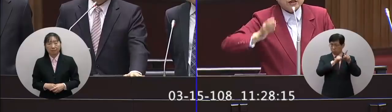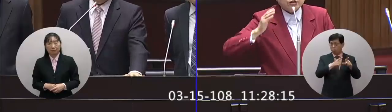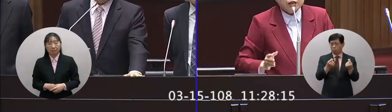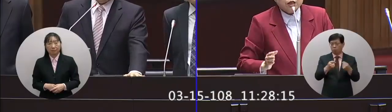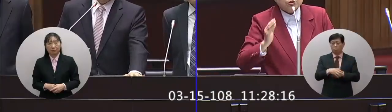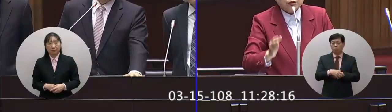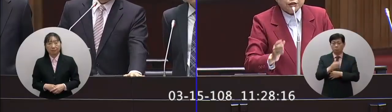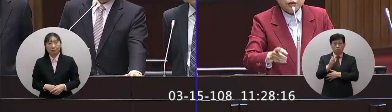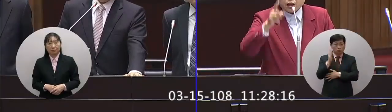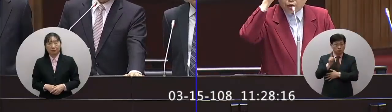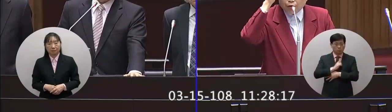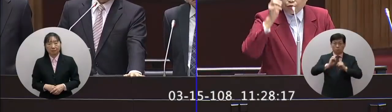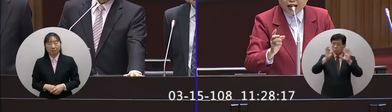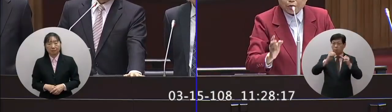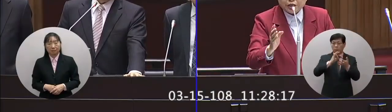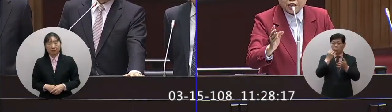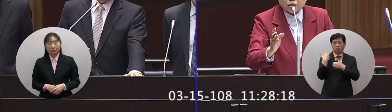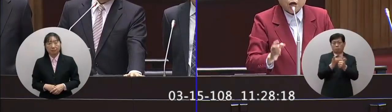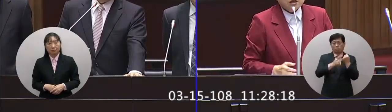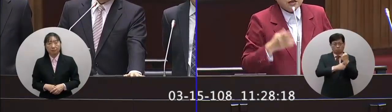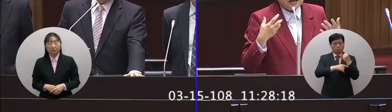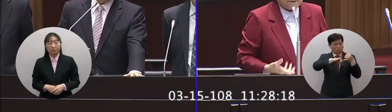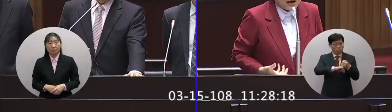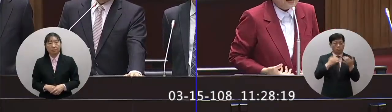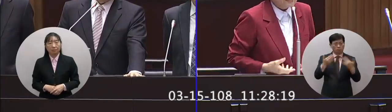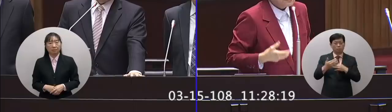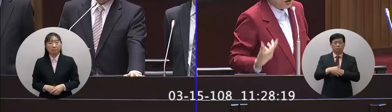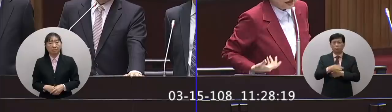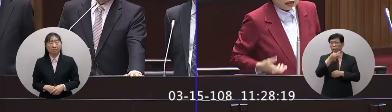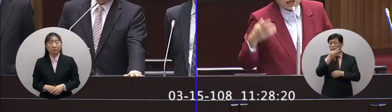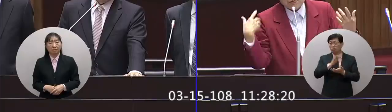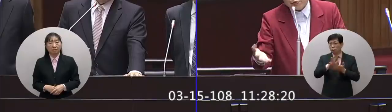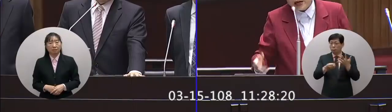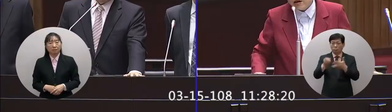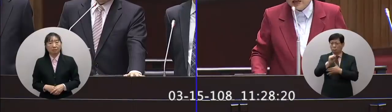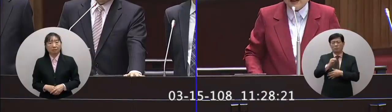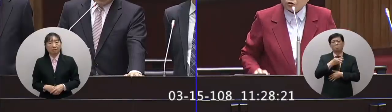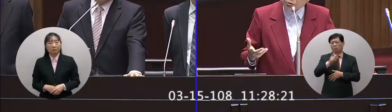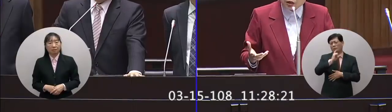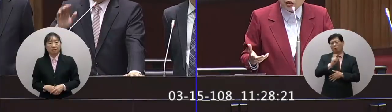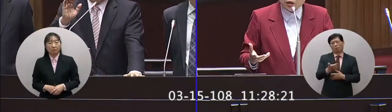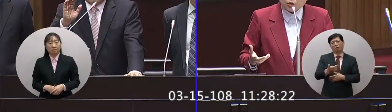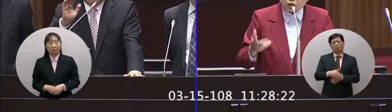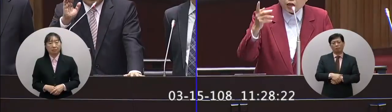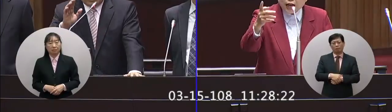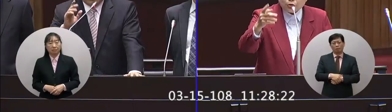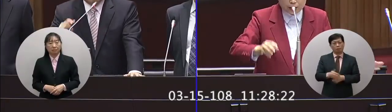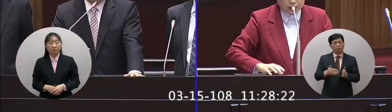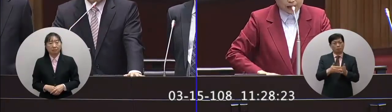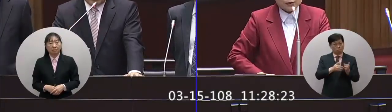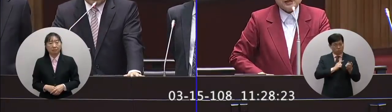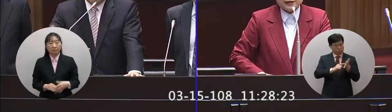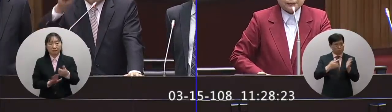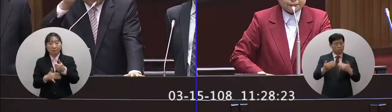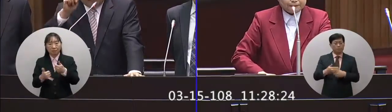政府的政策的宣誓可以用法律定制那你怕以後不能升遷你就不要喝是不是這個態